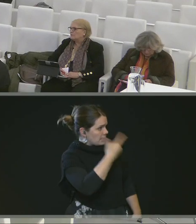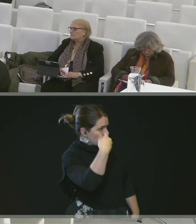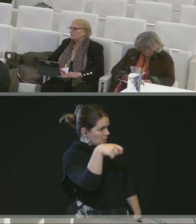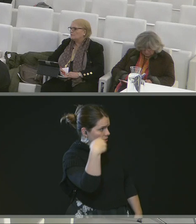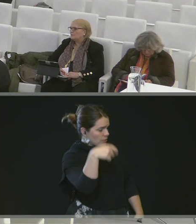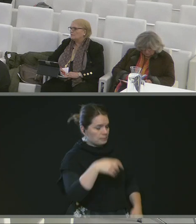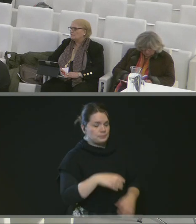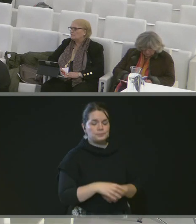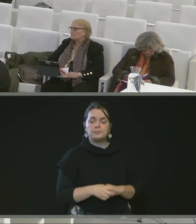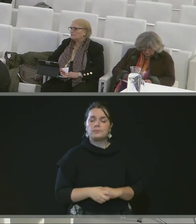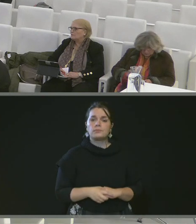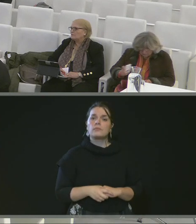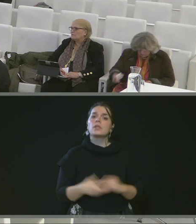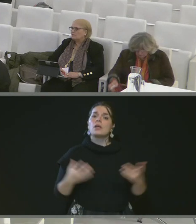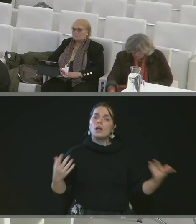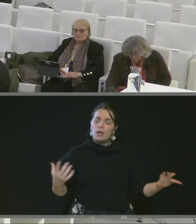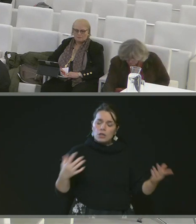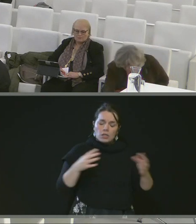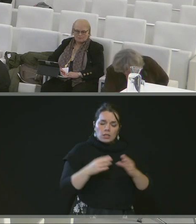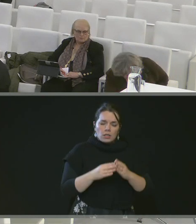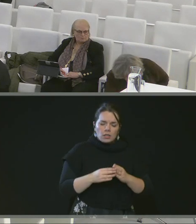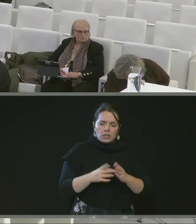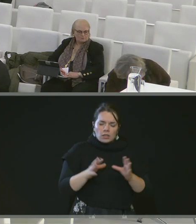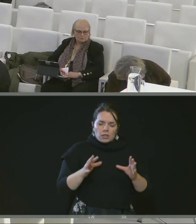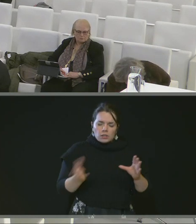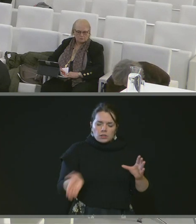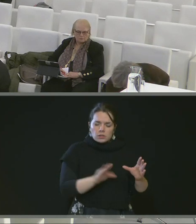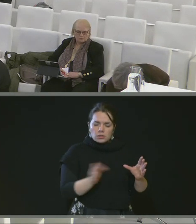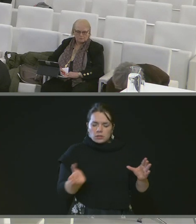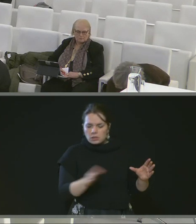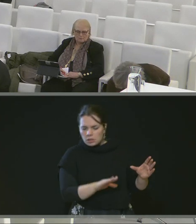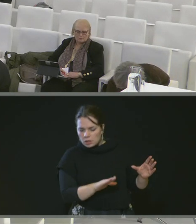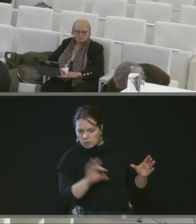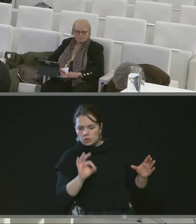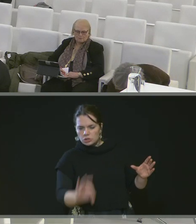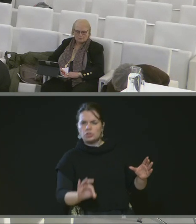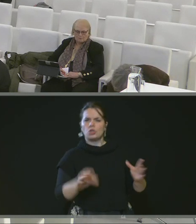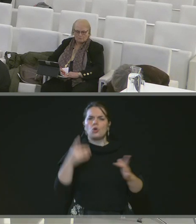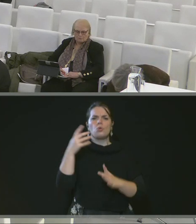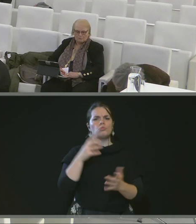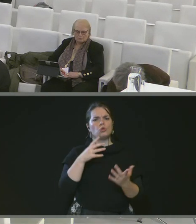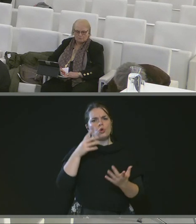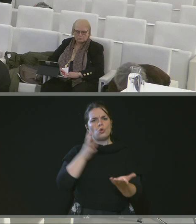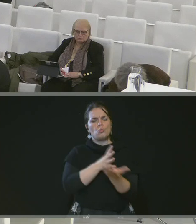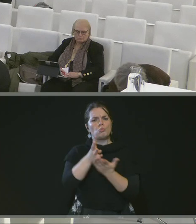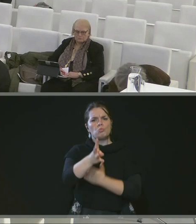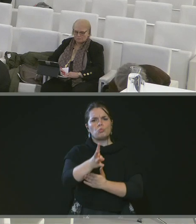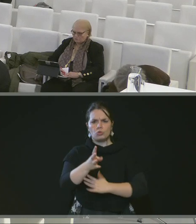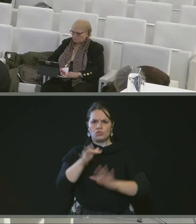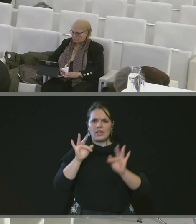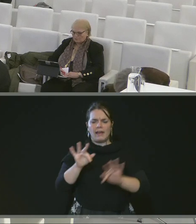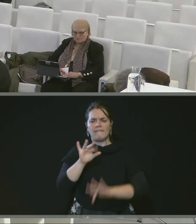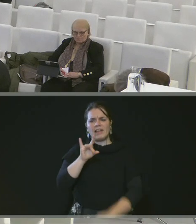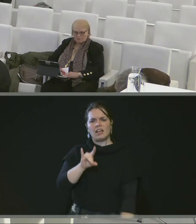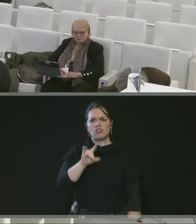projet de station hydrogène pour une parcelle